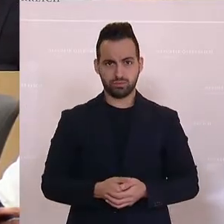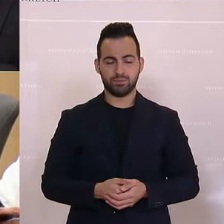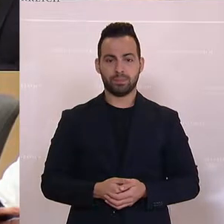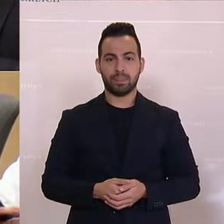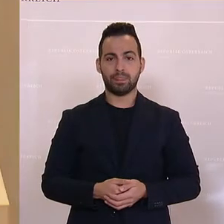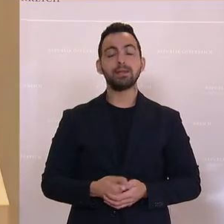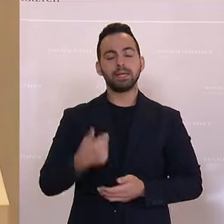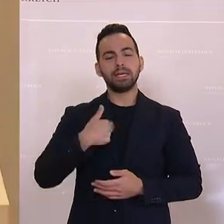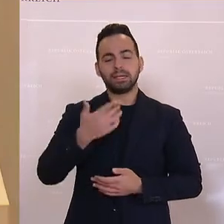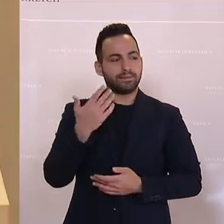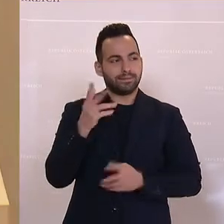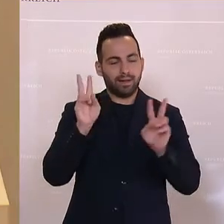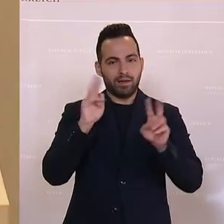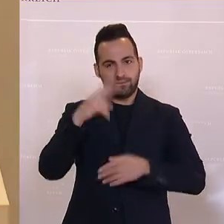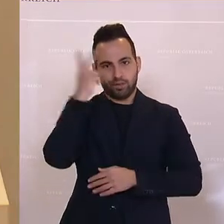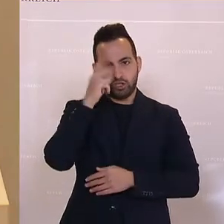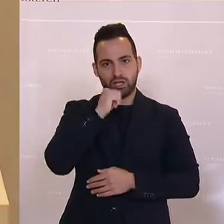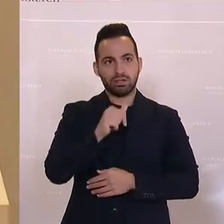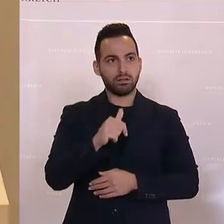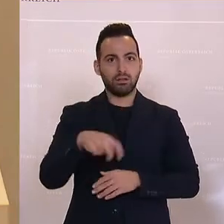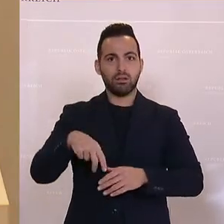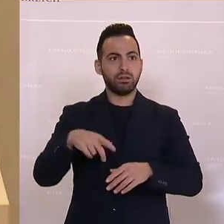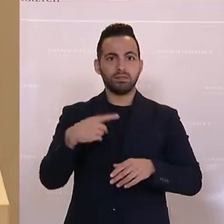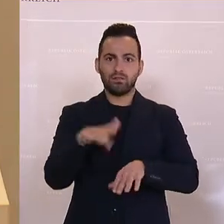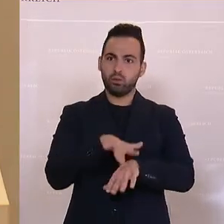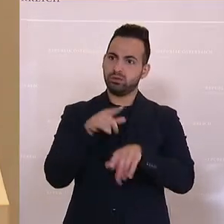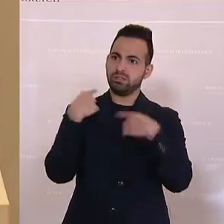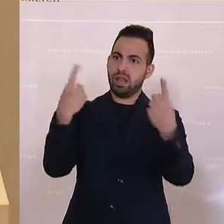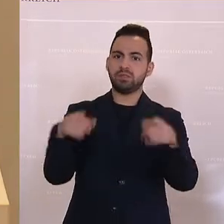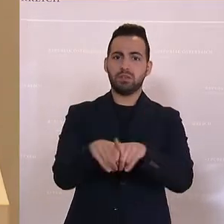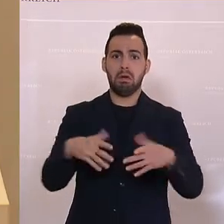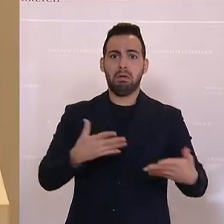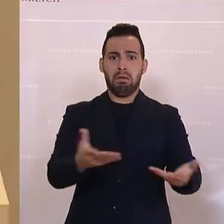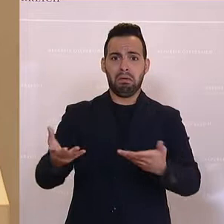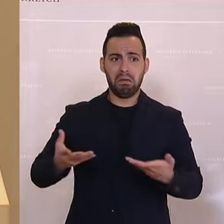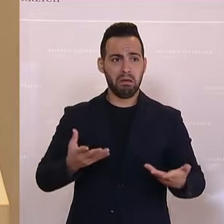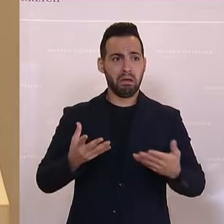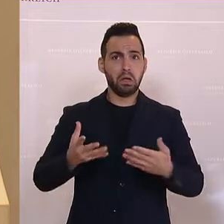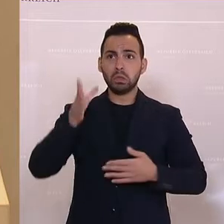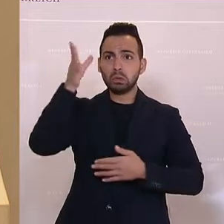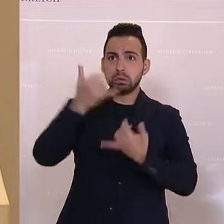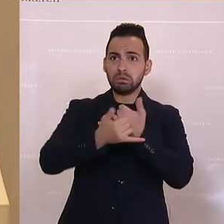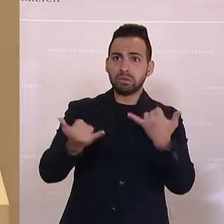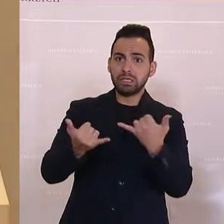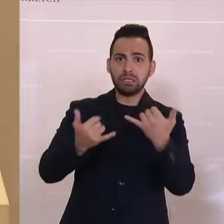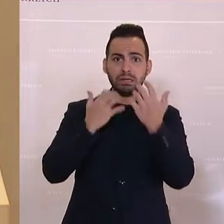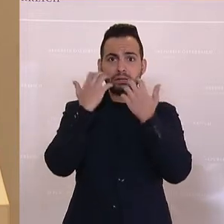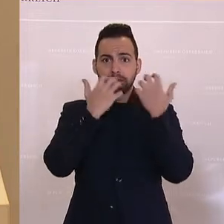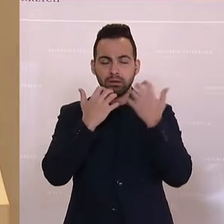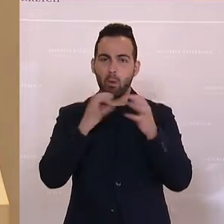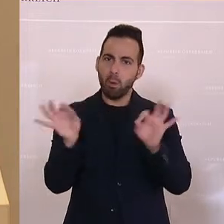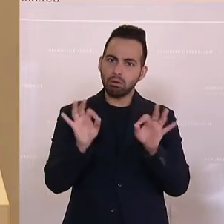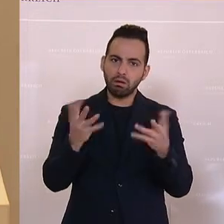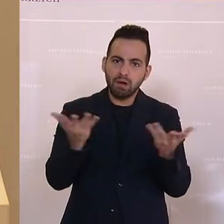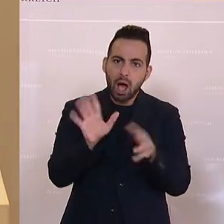Und ich weiß ja tatsächlich nicht, ist es Hilflosigkeit, ist es Visionslosigkeit oder ist es einfach die